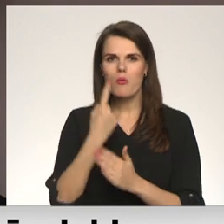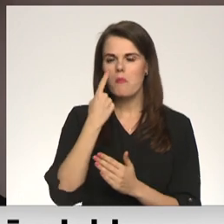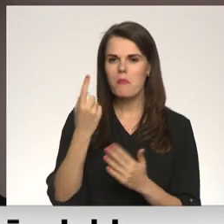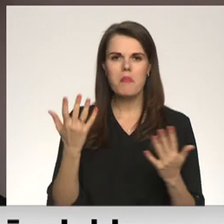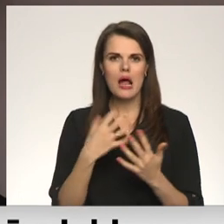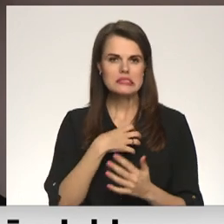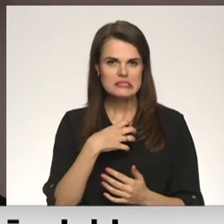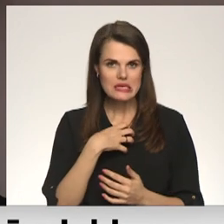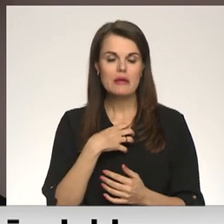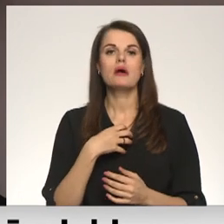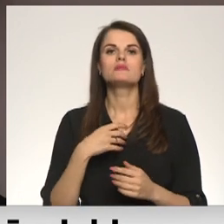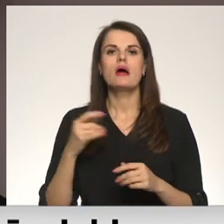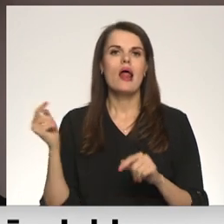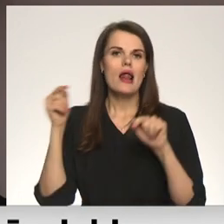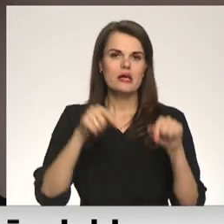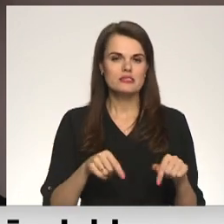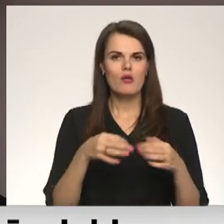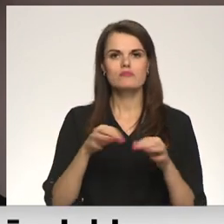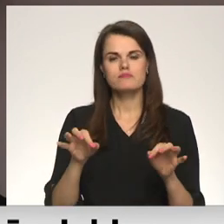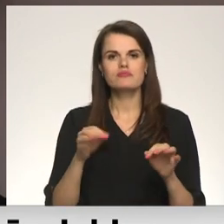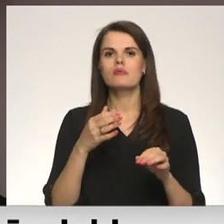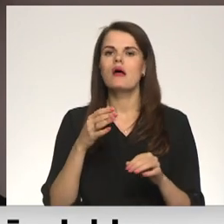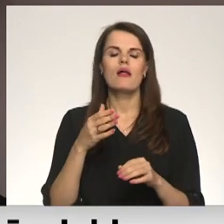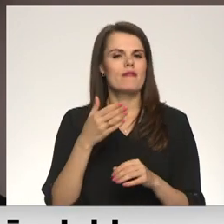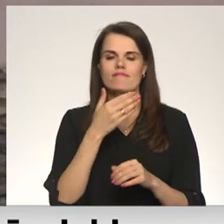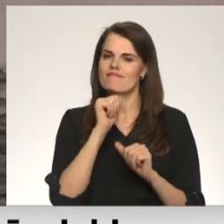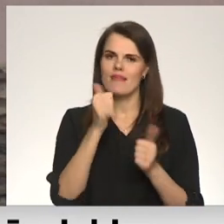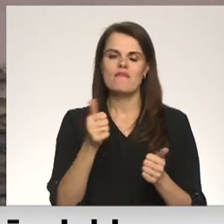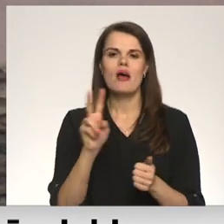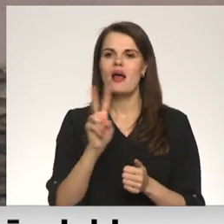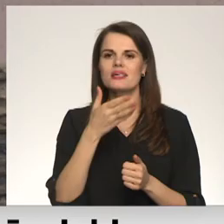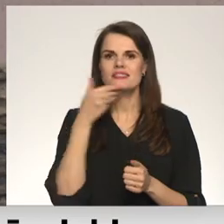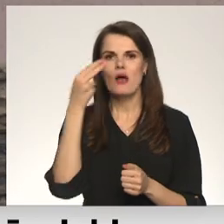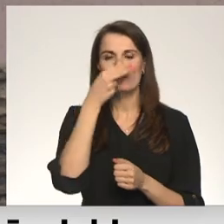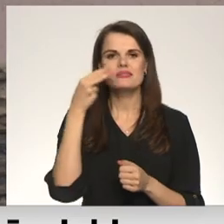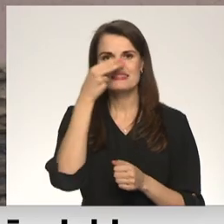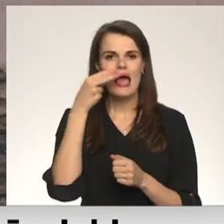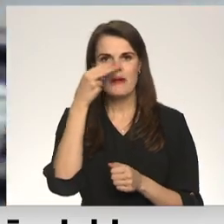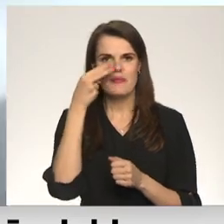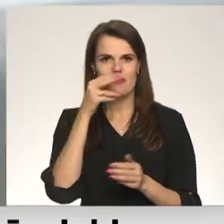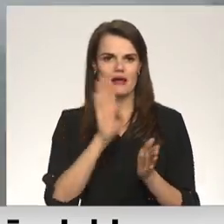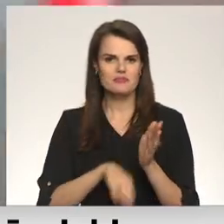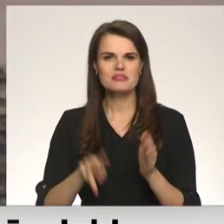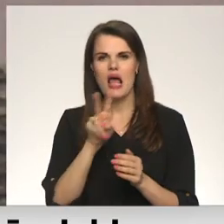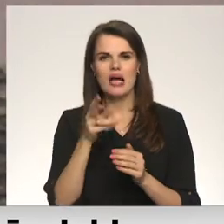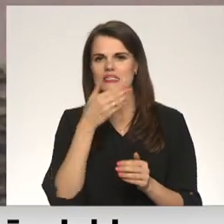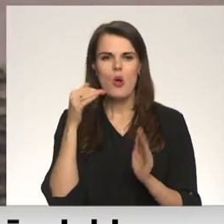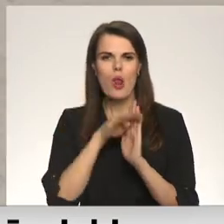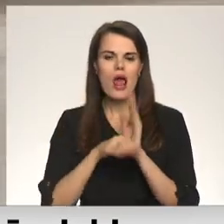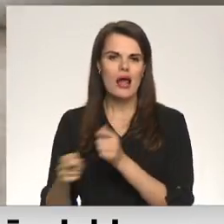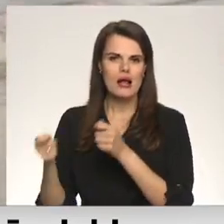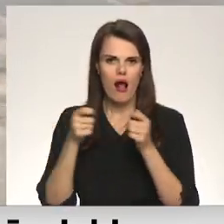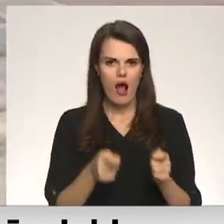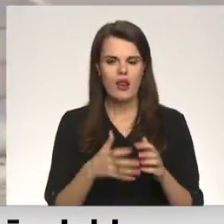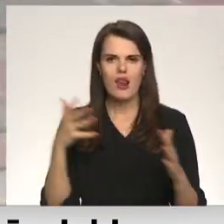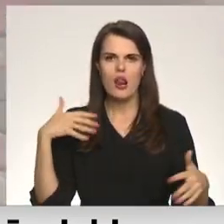Ieceļošanas atvieglojumi gan nav piemēroti bez saimnieka dzīvniekiem, kas Latvijā no Ukrainas tiek ievesti nelegāli. Lielākās